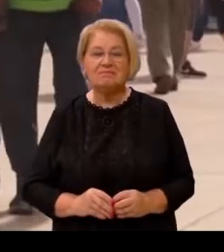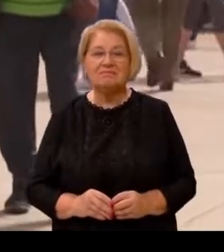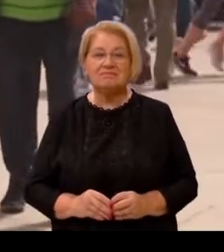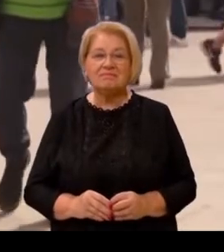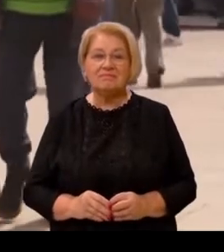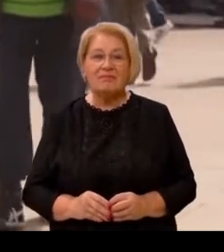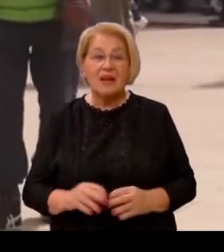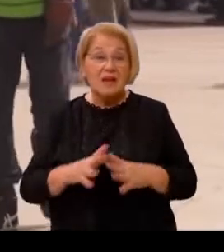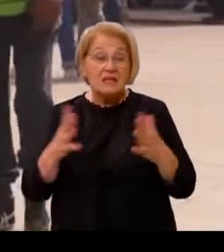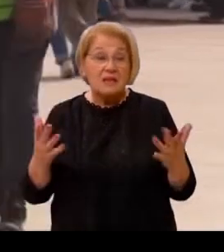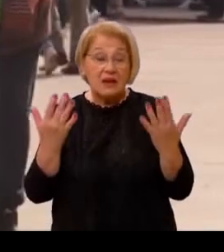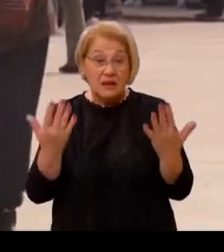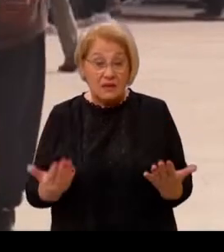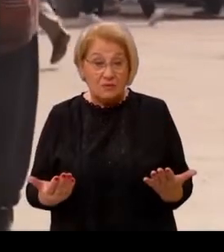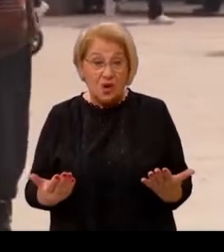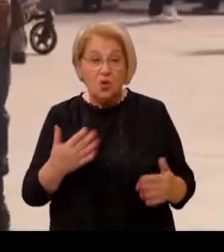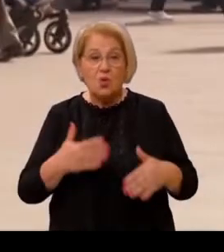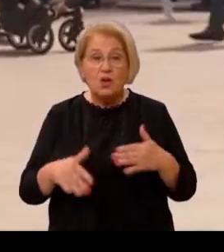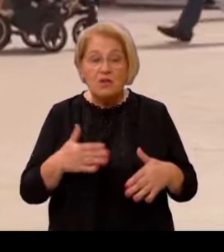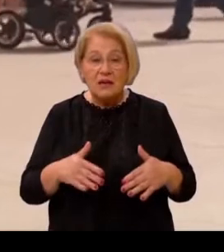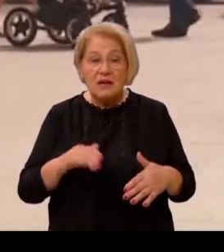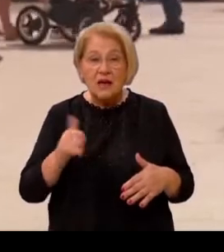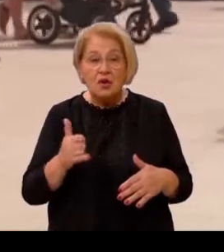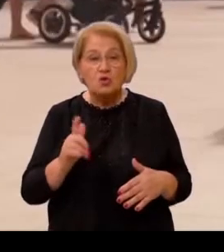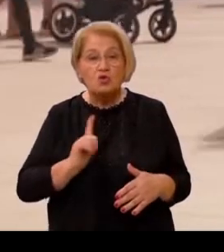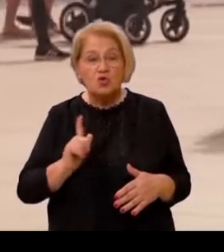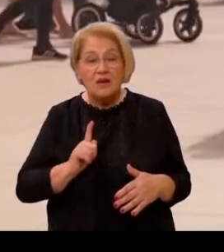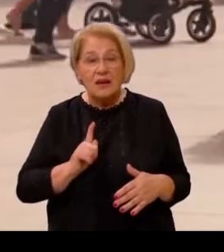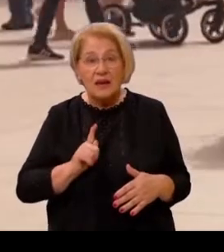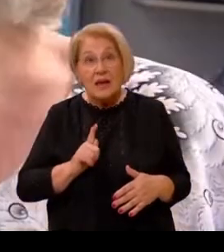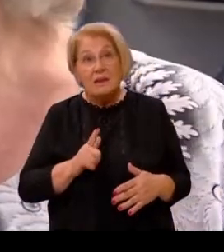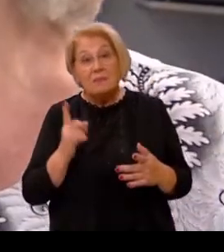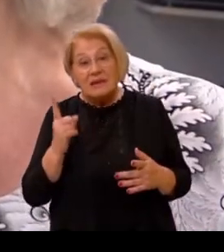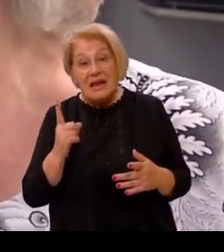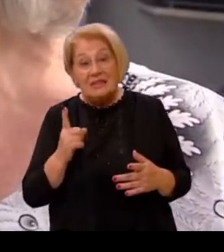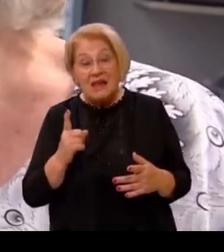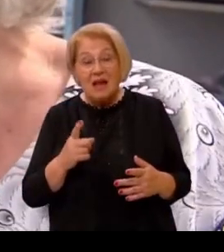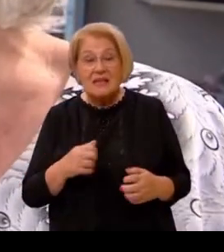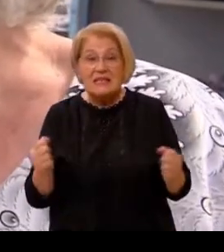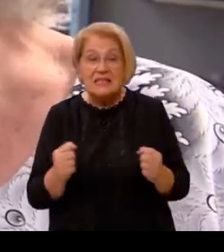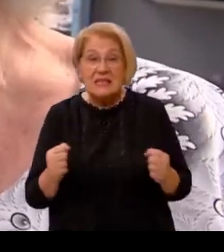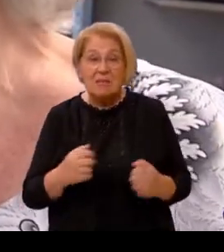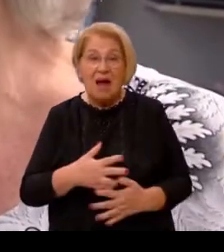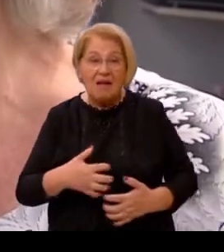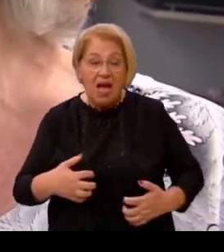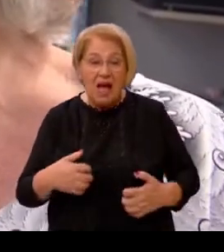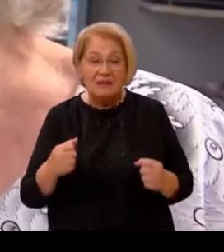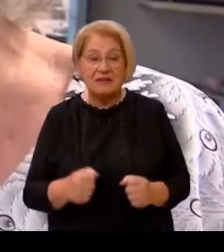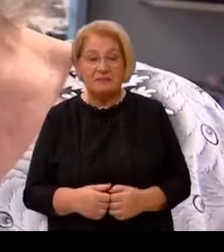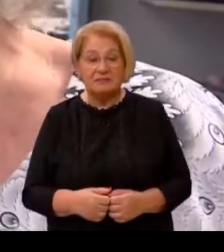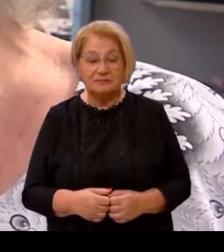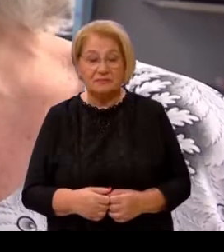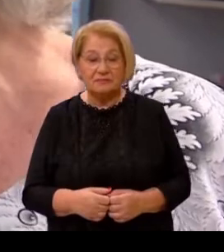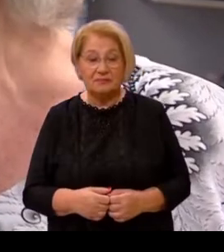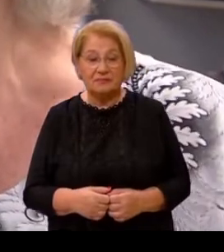Za velik dio mirovljeničke populacije i dalje prijeti zima glade i smrzavanja. Imam dve i to, tisuća onda, znate